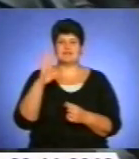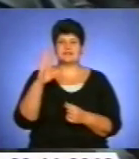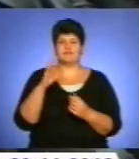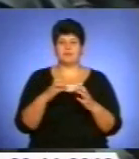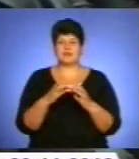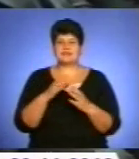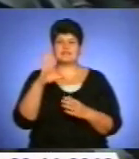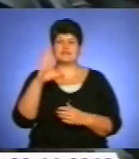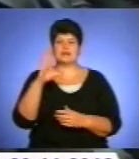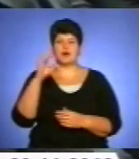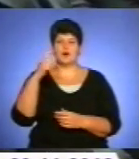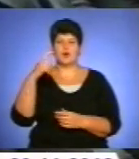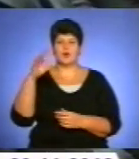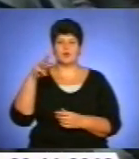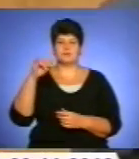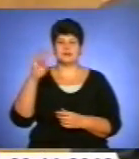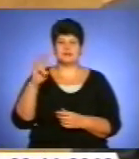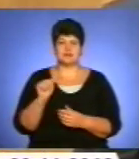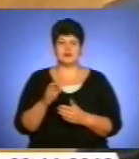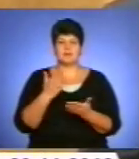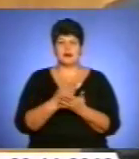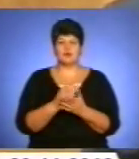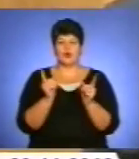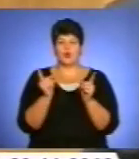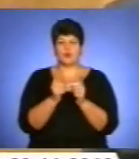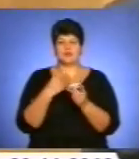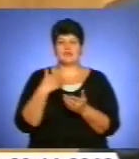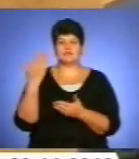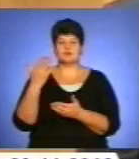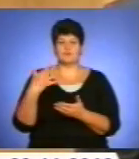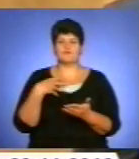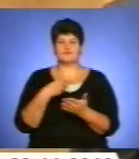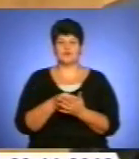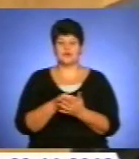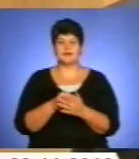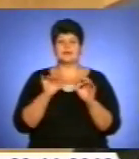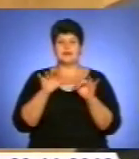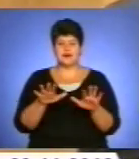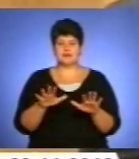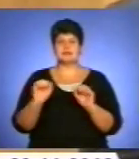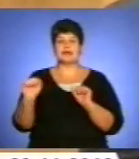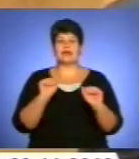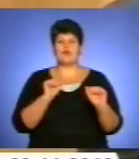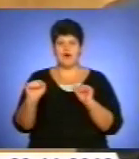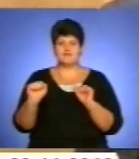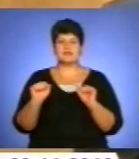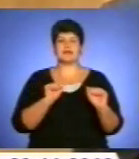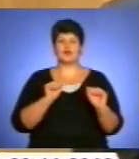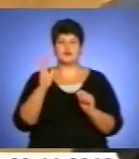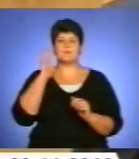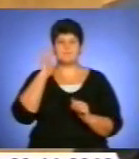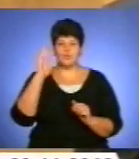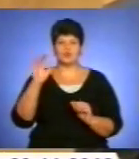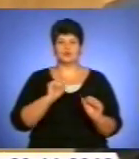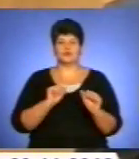За регламентом кандидат мав короткий виступ. Свої діяльності керувався і будуть